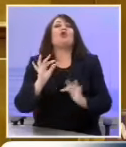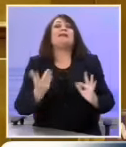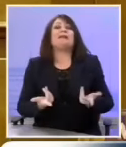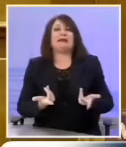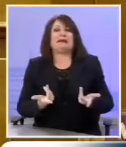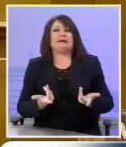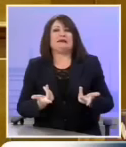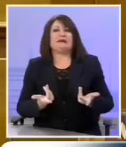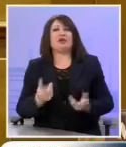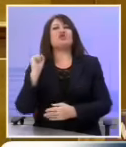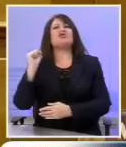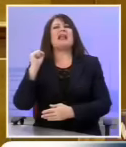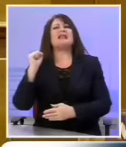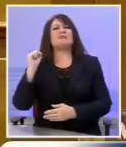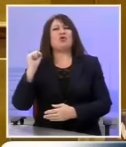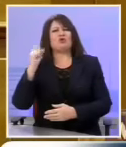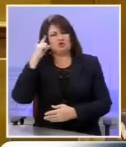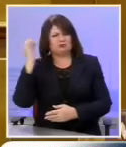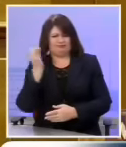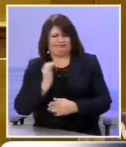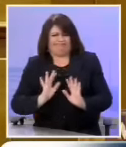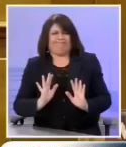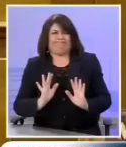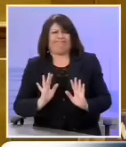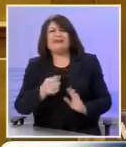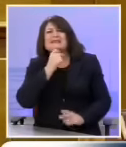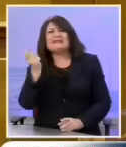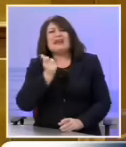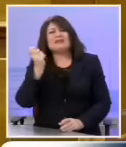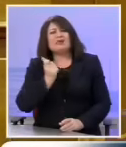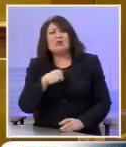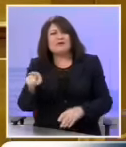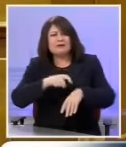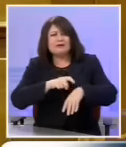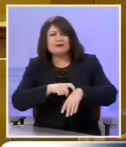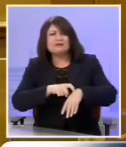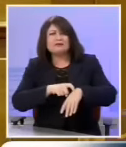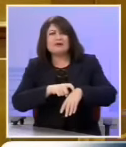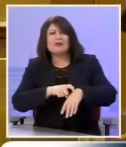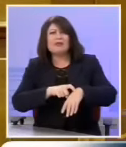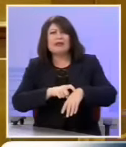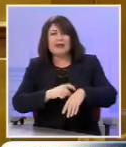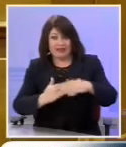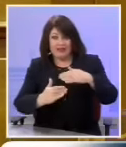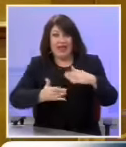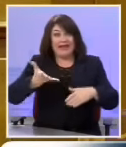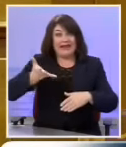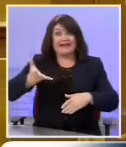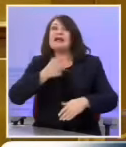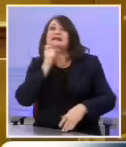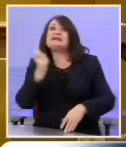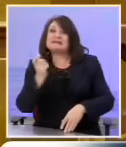σοσιαλισμό των υπεριλίκων και ιδίως των συνταξιούχων όπου όταν φτάνουμε στην ηλικία της συνταξιοδότησης